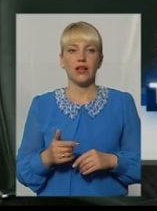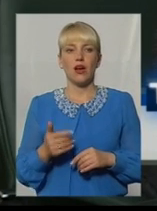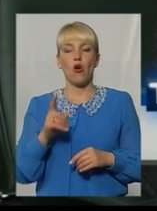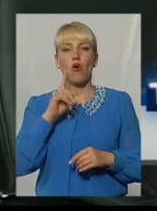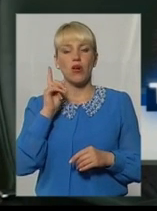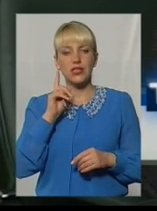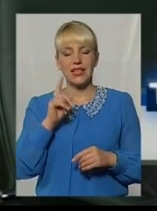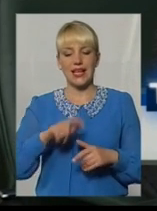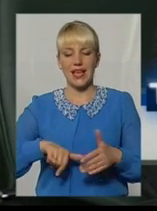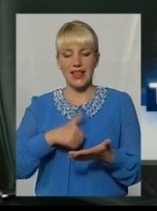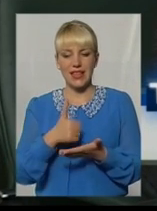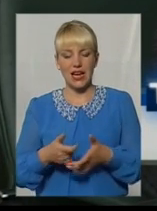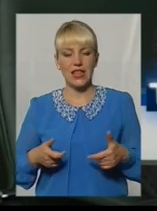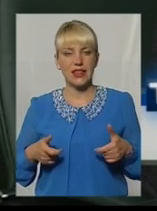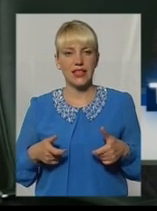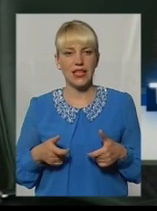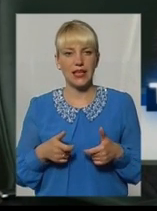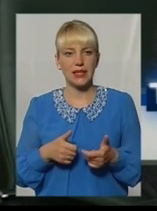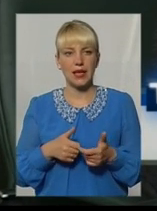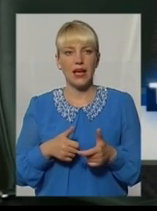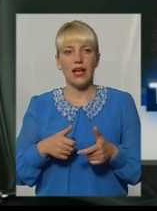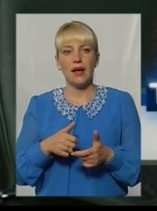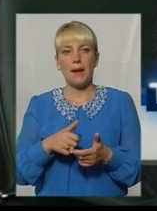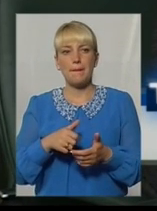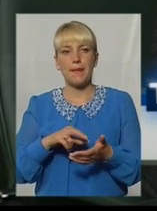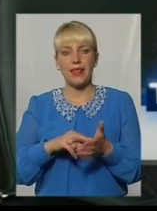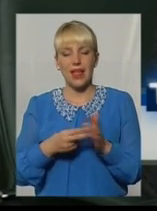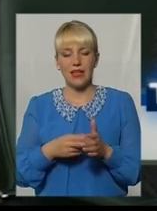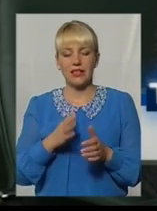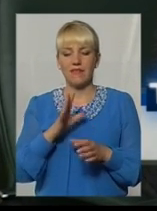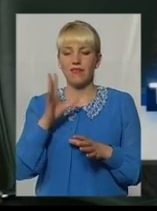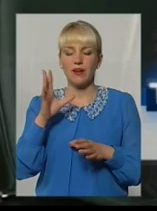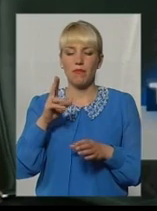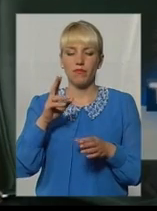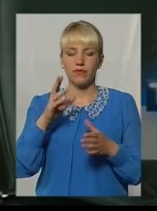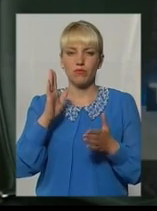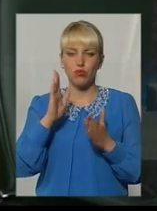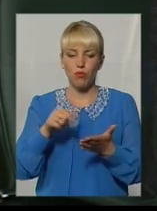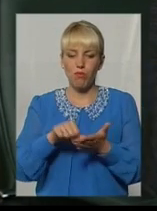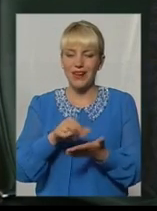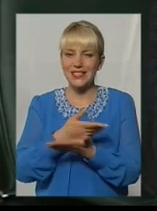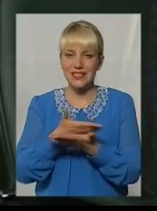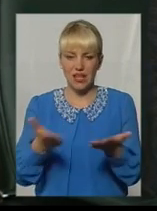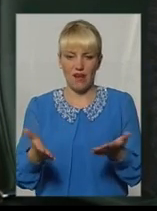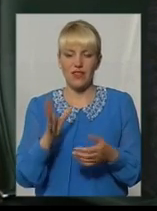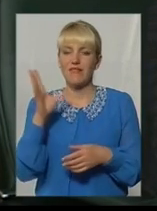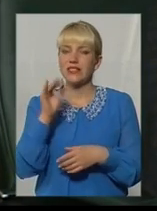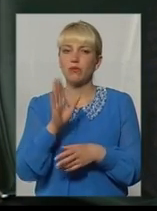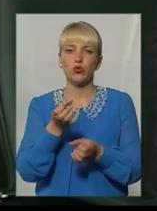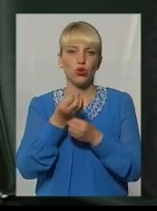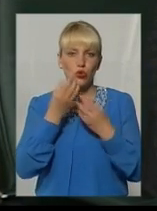представимо, і в генплані по нормах зелених насаджень, все буде навіть дуже добре. Навіть, скажімо так, з невеличким